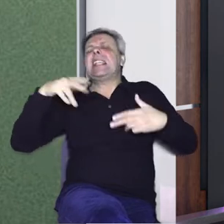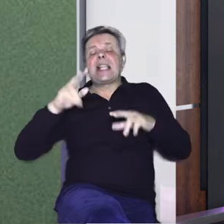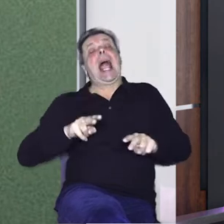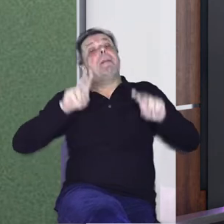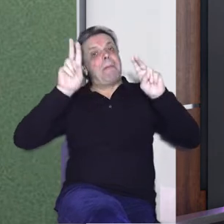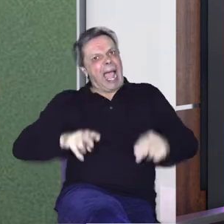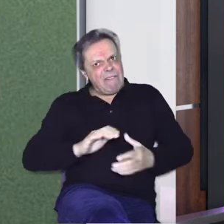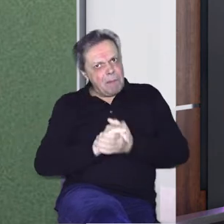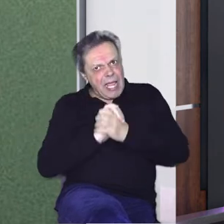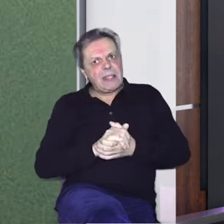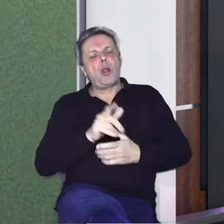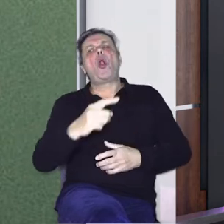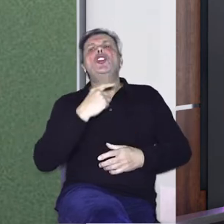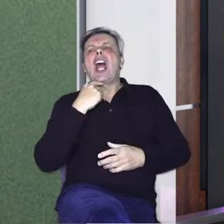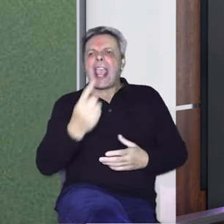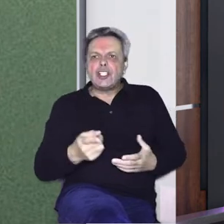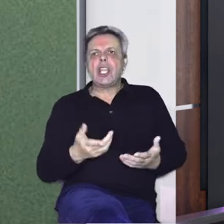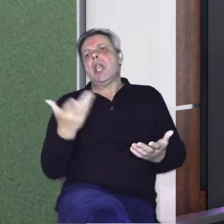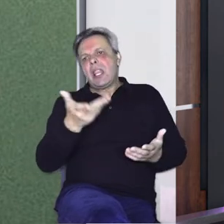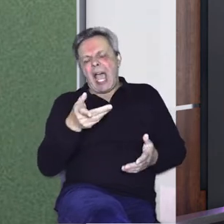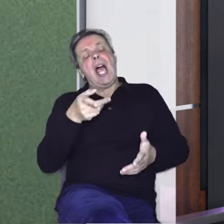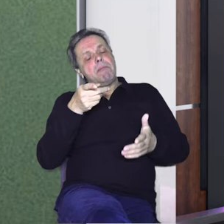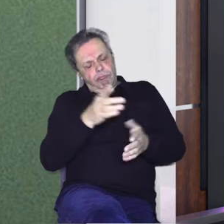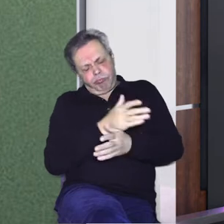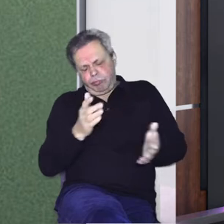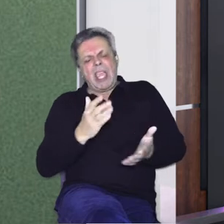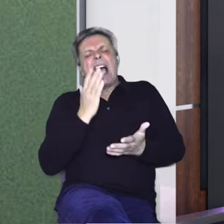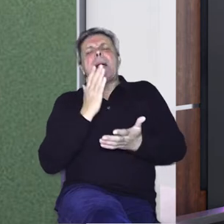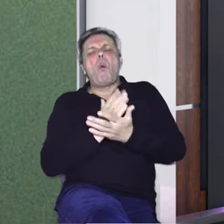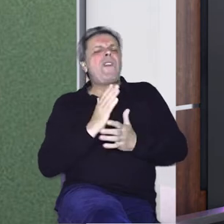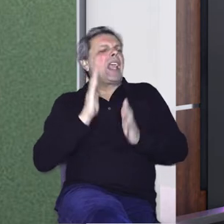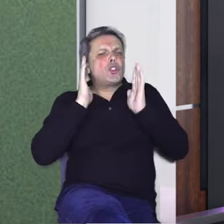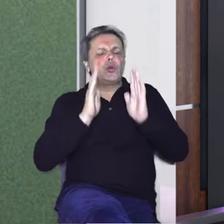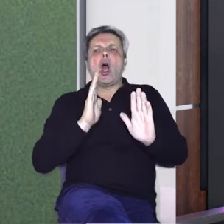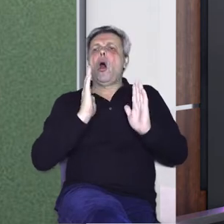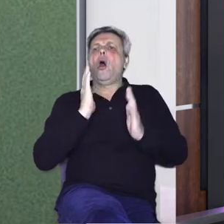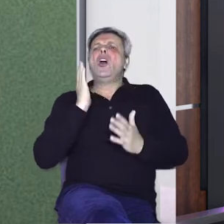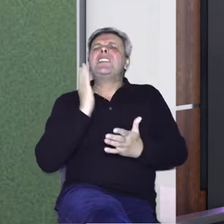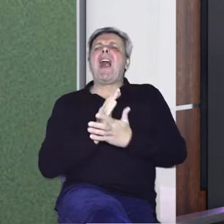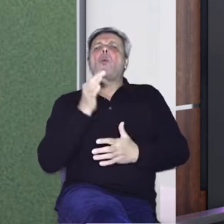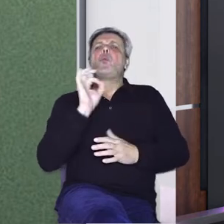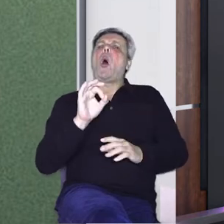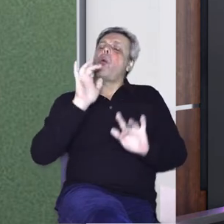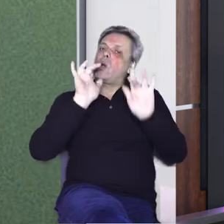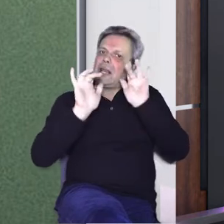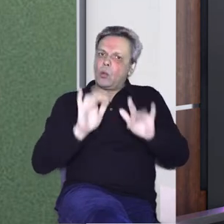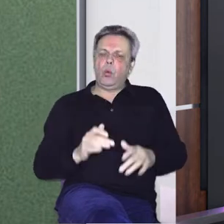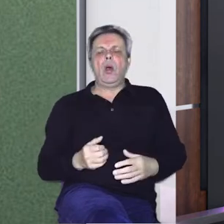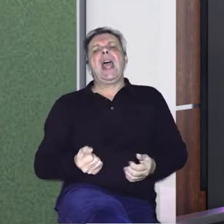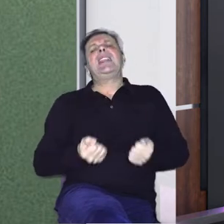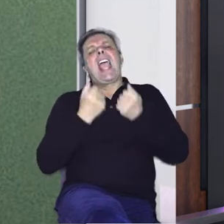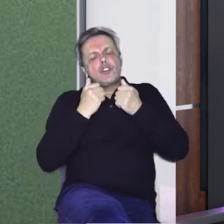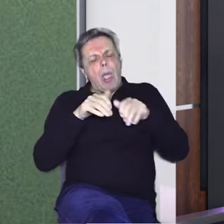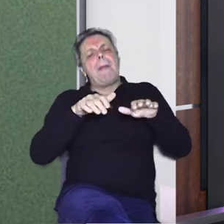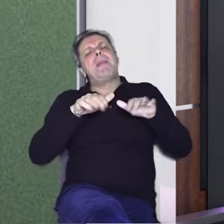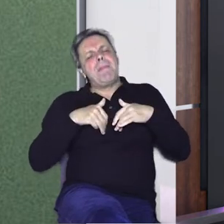A pravi prijatelji su ti tu rećeti da si ti za ovaj posao ili nisi. I uvijek sam poslušao svaku konstruktivnu kritiku, na koju sam naravno znao odgovoriti. Teško je nekad